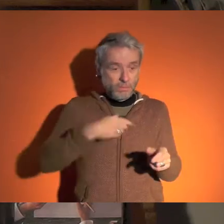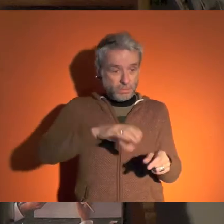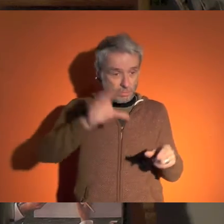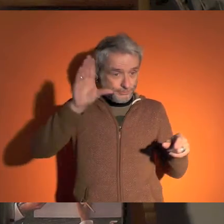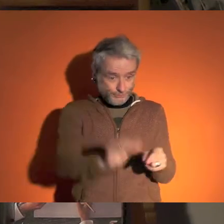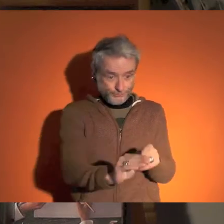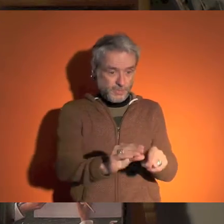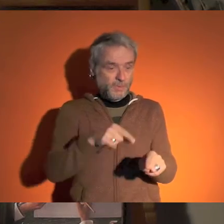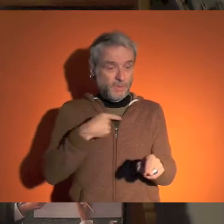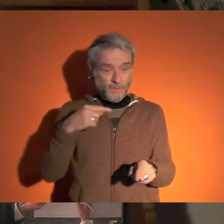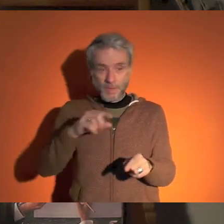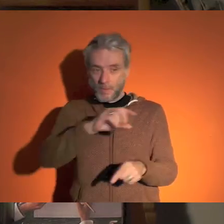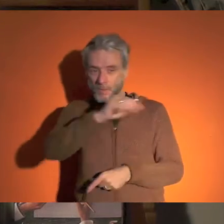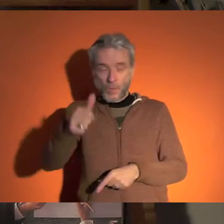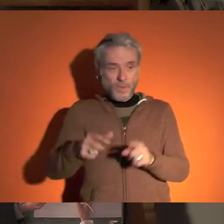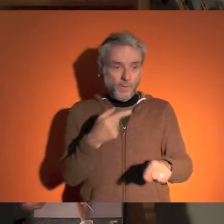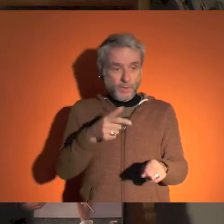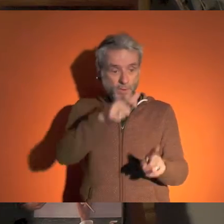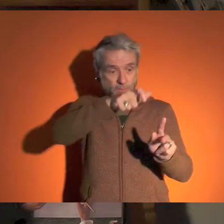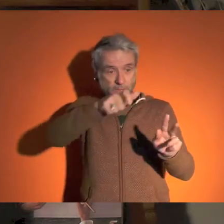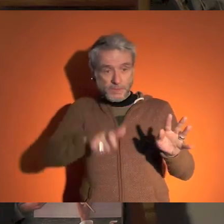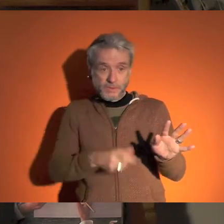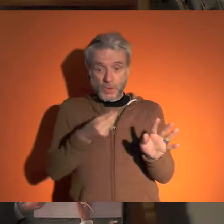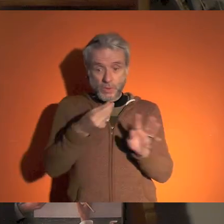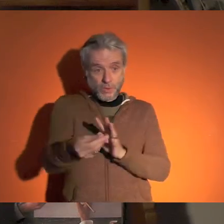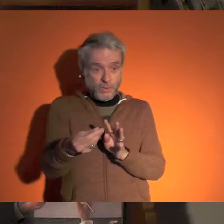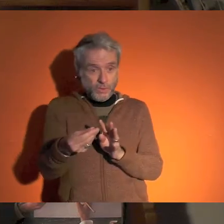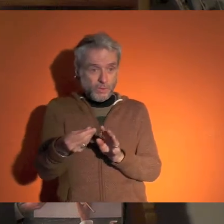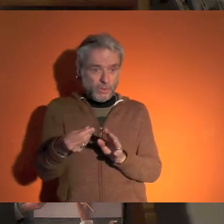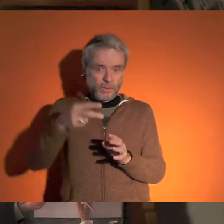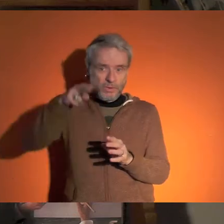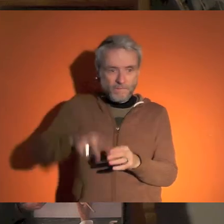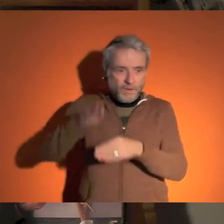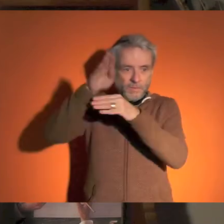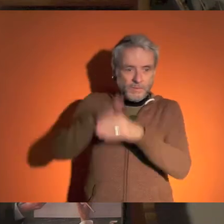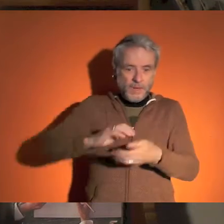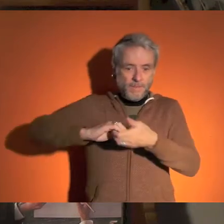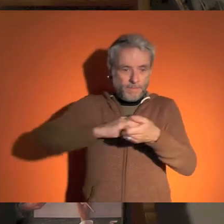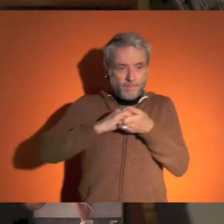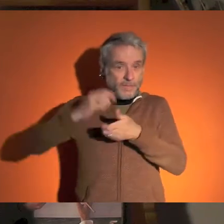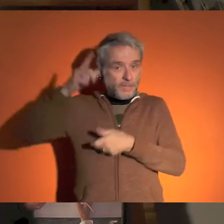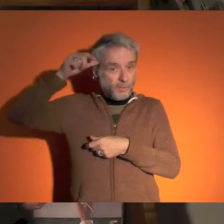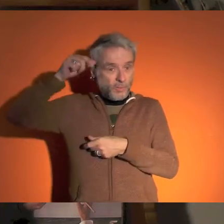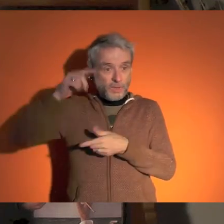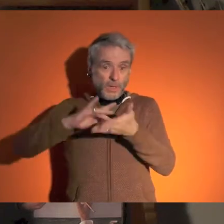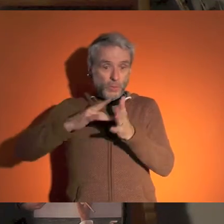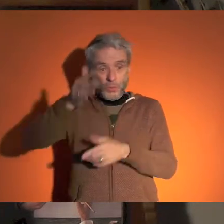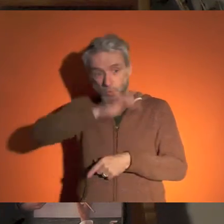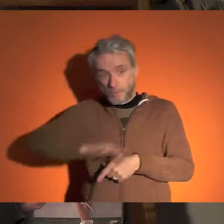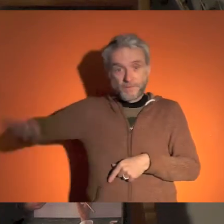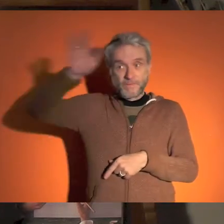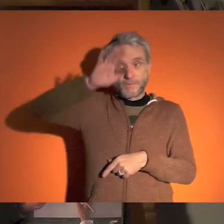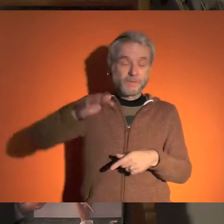'énormes pertes ces dernières années, alors que ce sont les premières personnes qui vont permettre de garantir le pacte